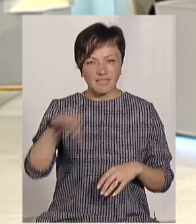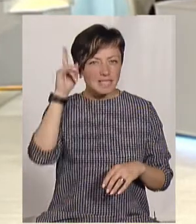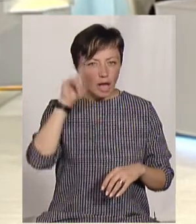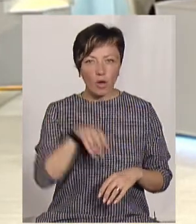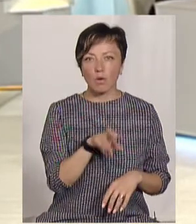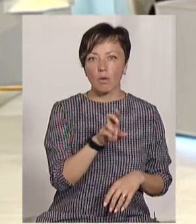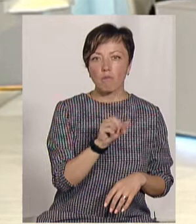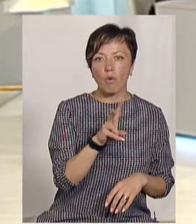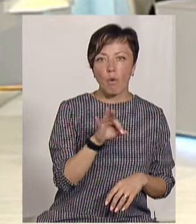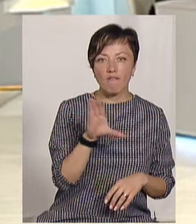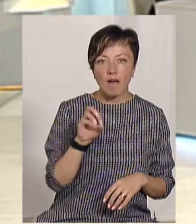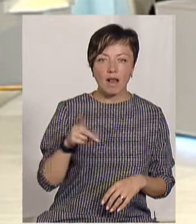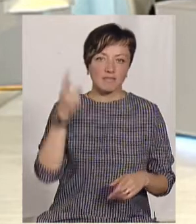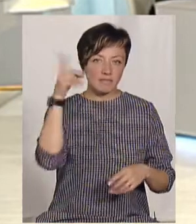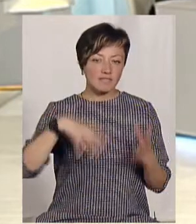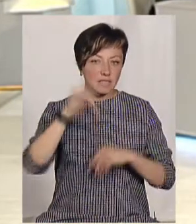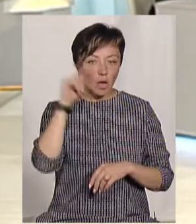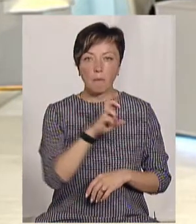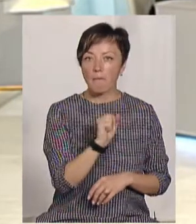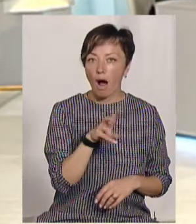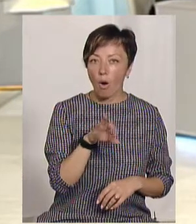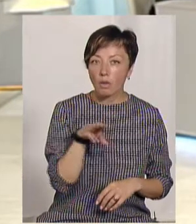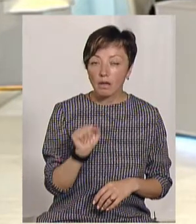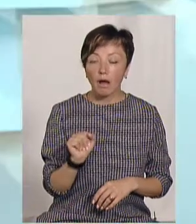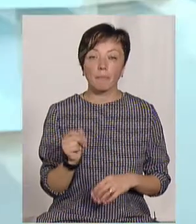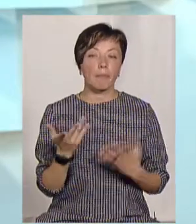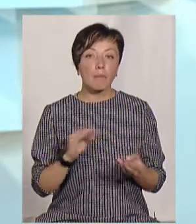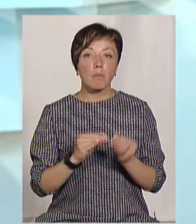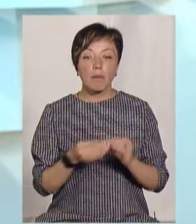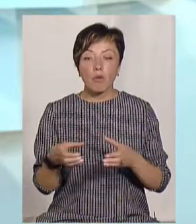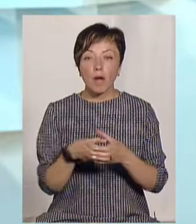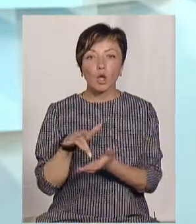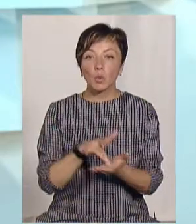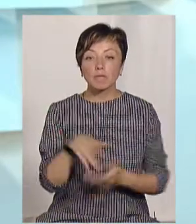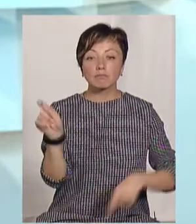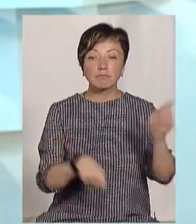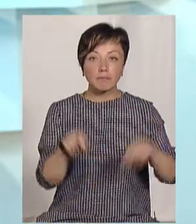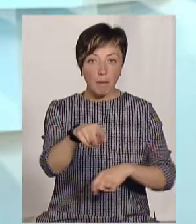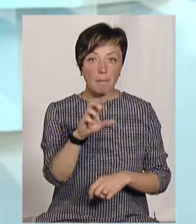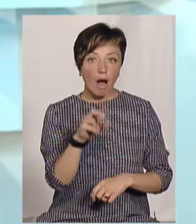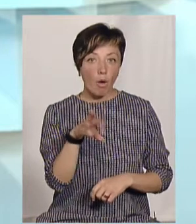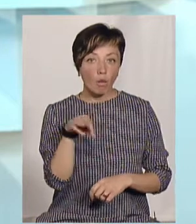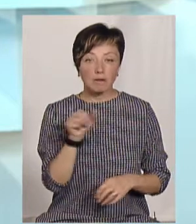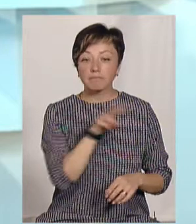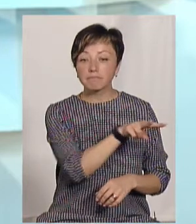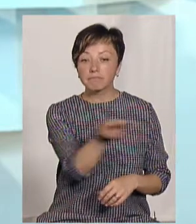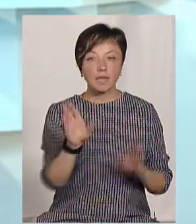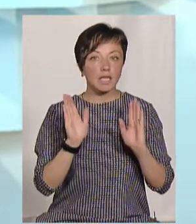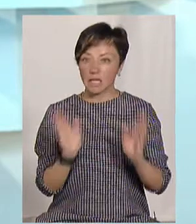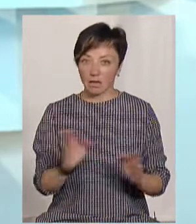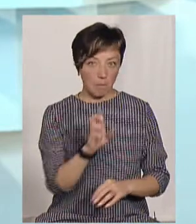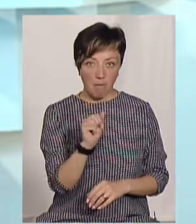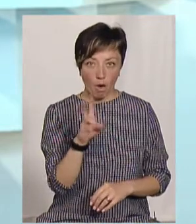знають, так? От Бакота. Всі знають Бакота, Бакота. Але проблема громади вела в тому, що туристи, які приїжджали на Бакоту, вони дивилися тільки